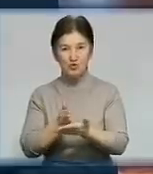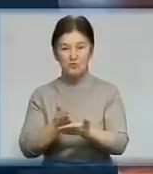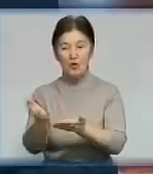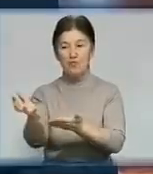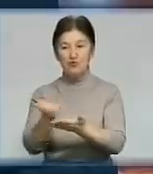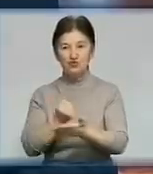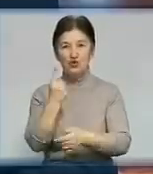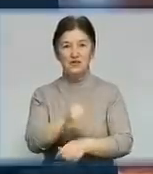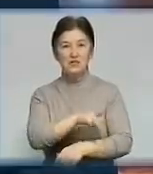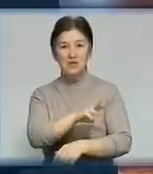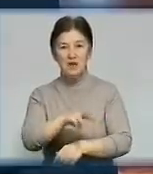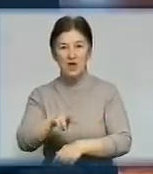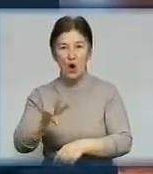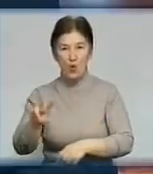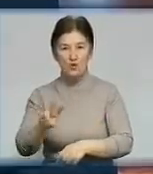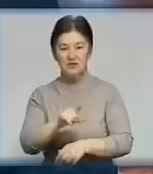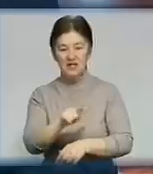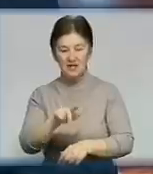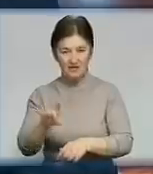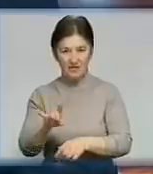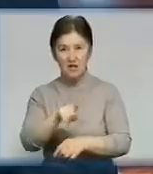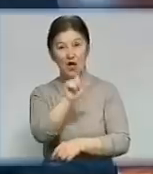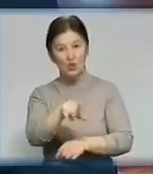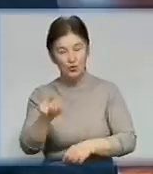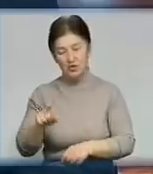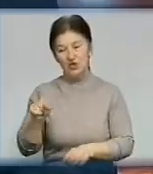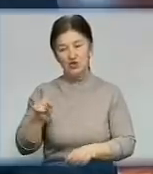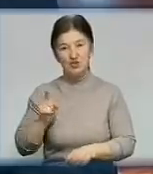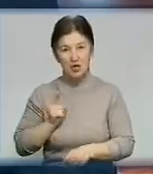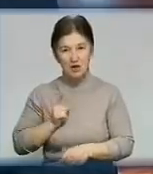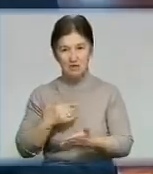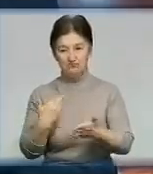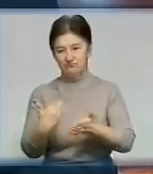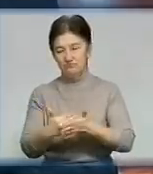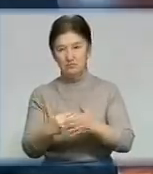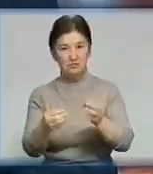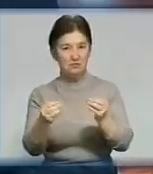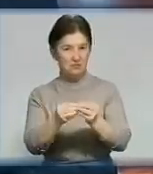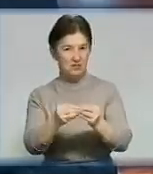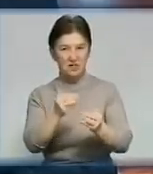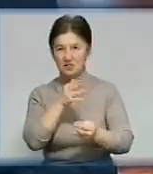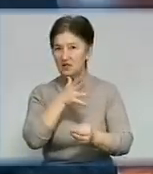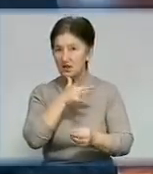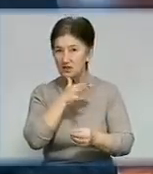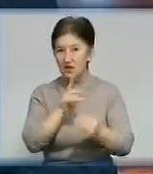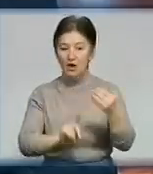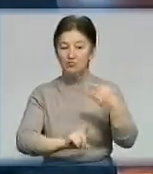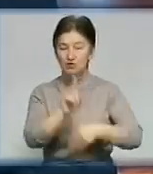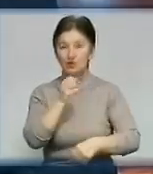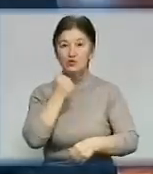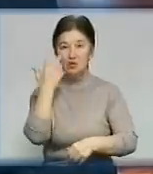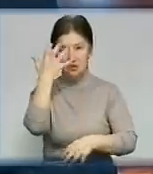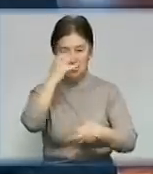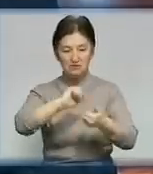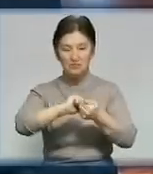боргів угільникам. На свої гроші люди чекали ледь не десятиліття. Проблеми в Олександрії почались тоді, коли буро